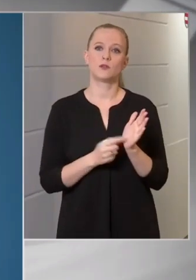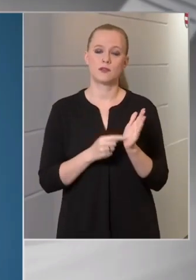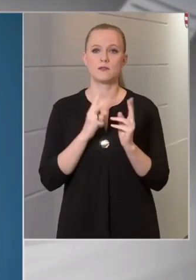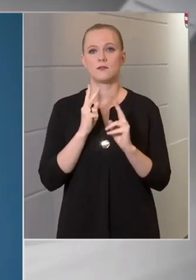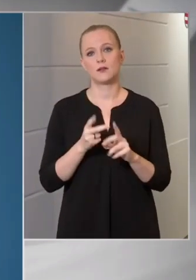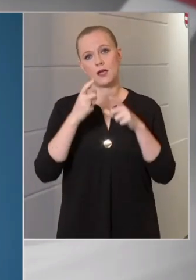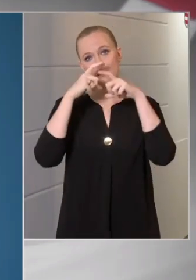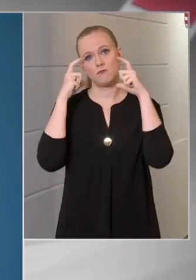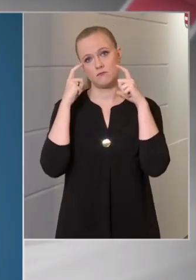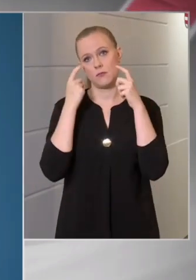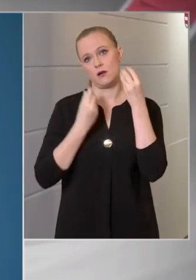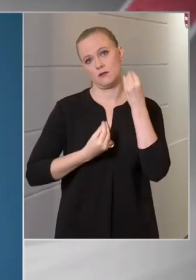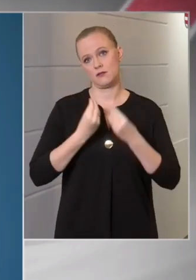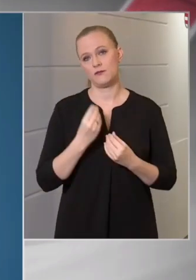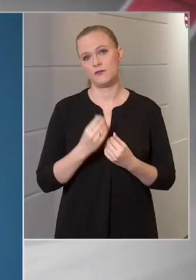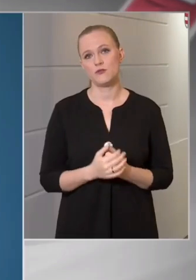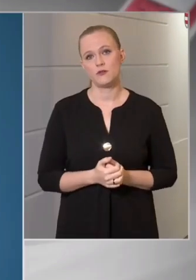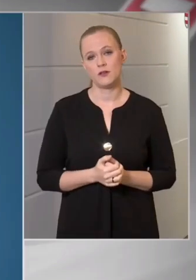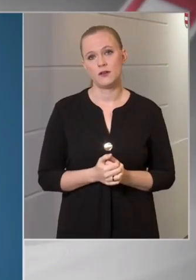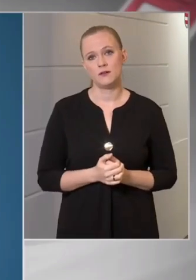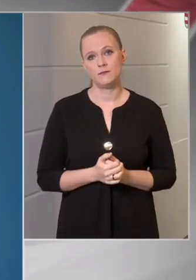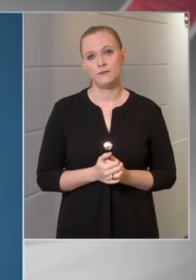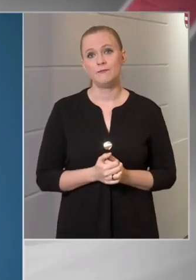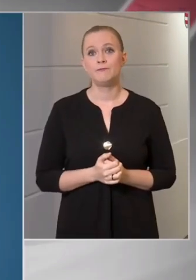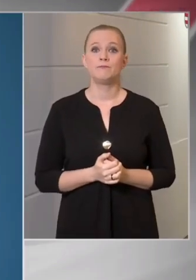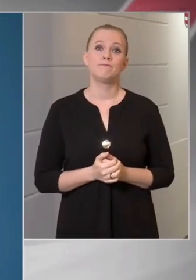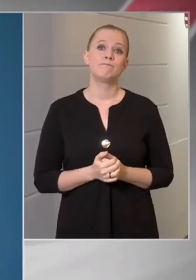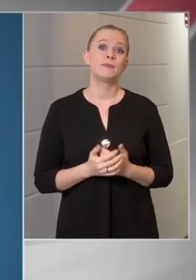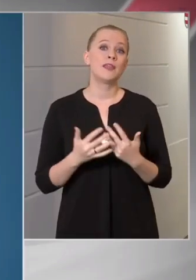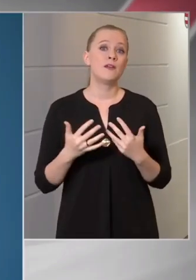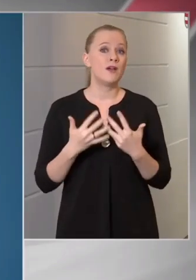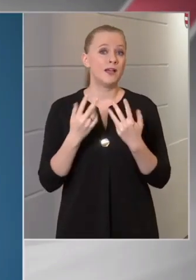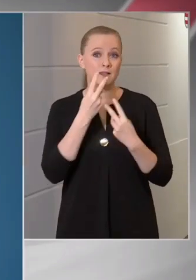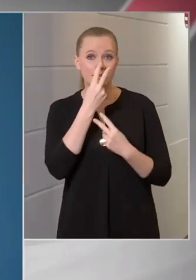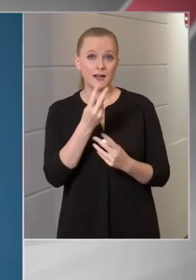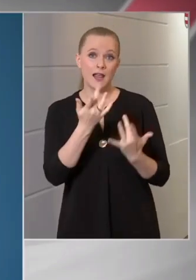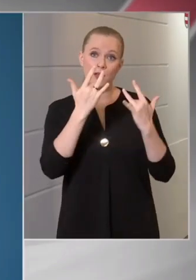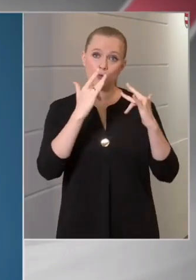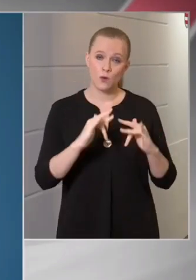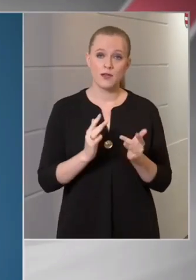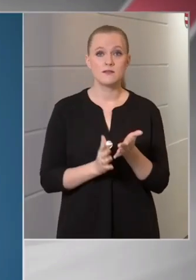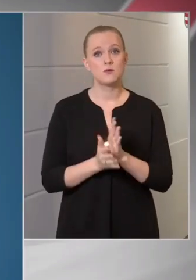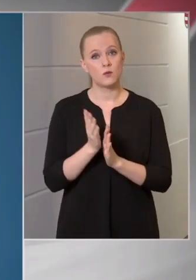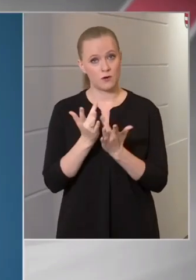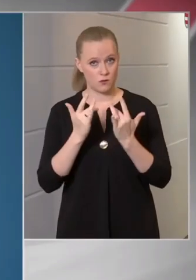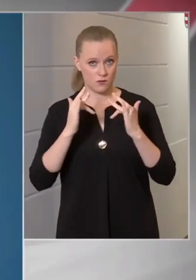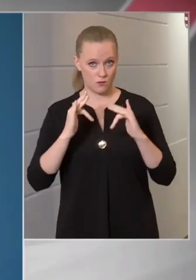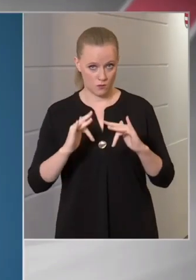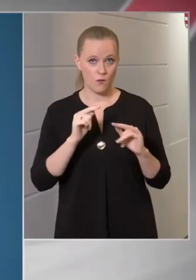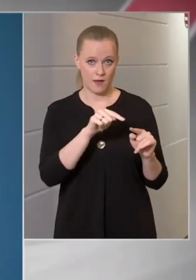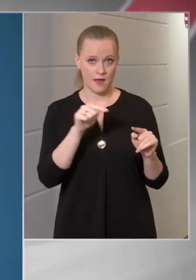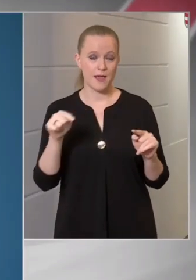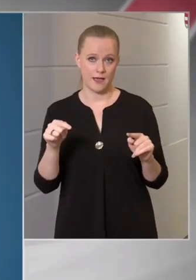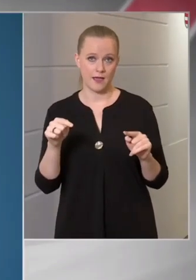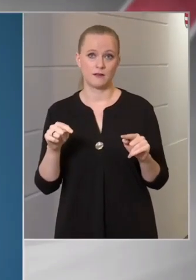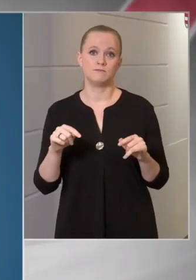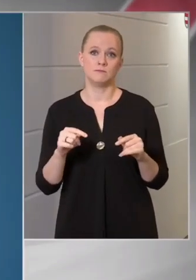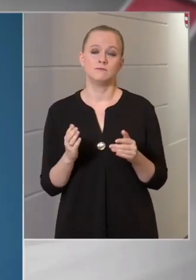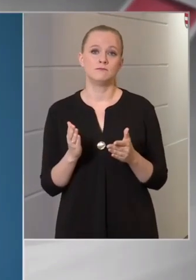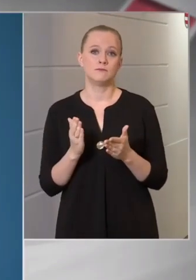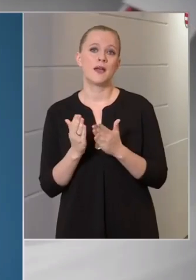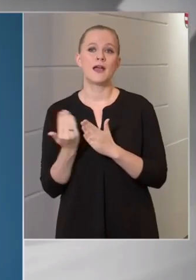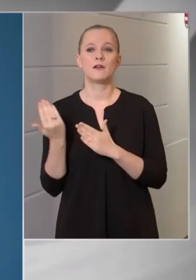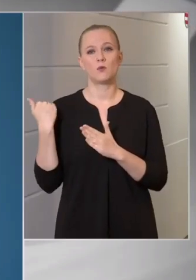maszkot viselnünk. Ezek a vendéglátóhelyek és a szórakozóhelyek csatlakoznak a már